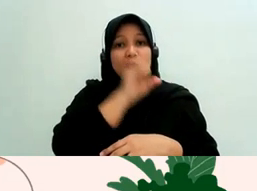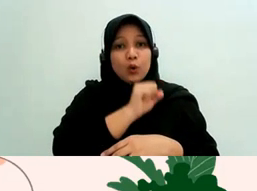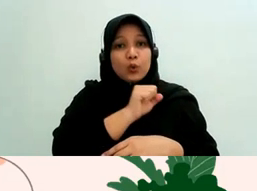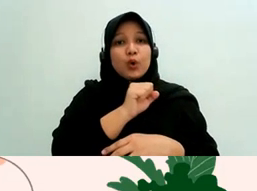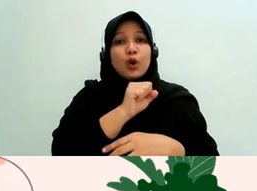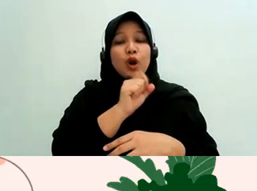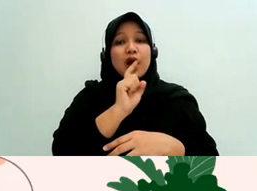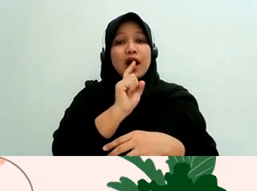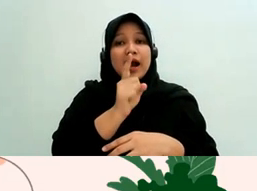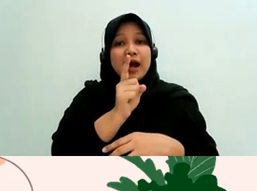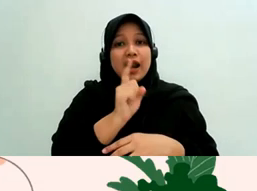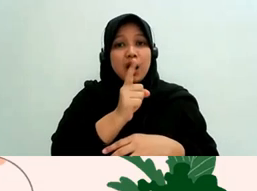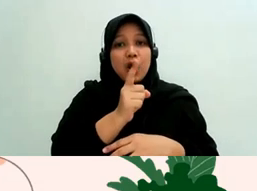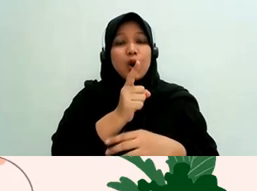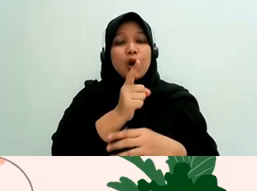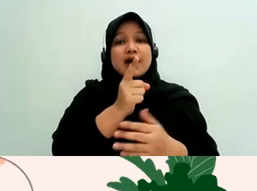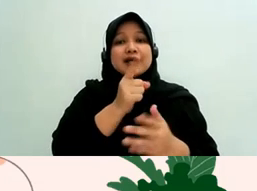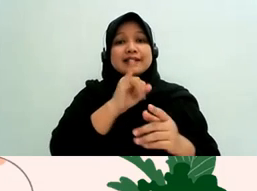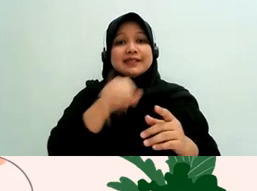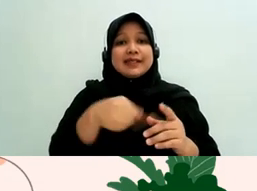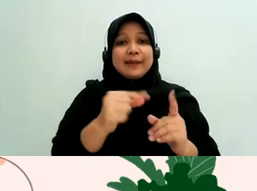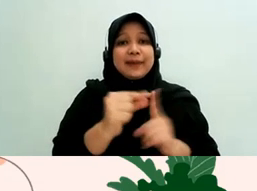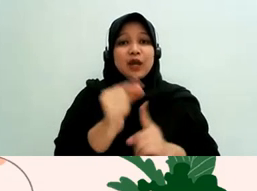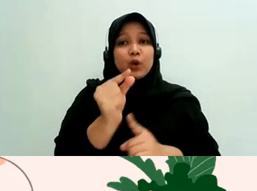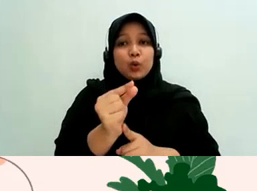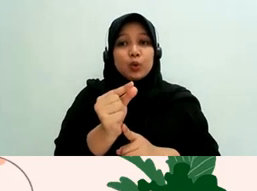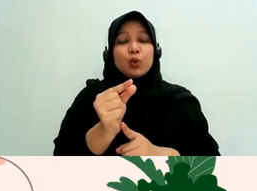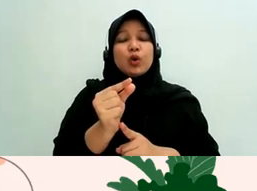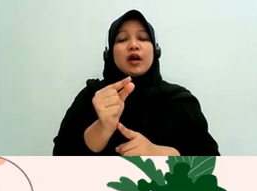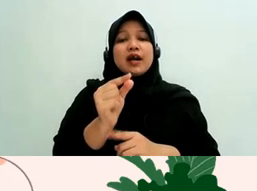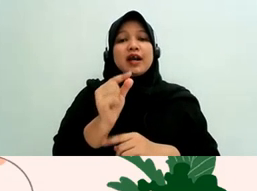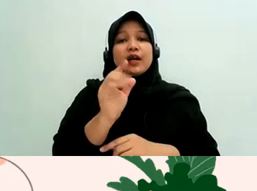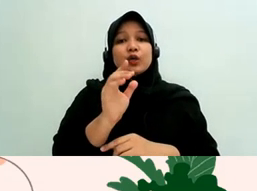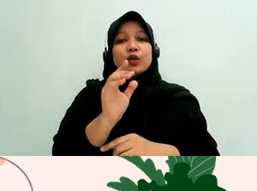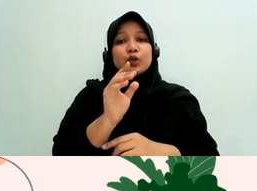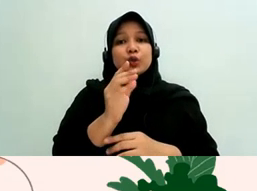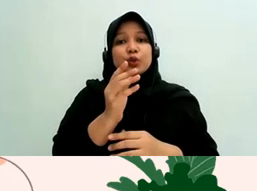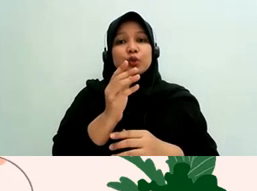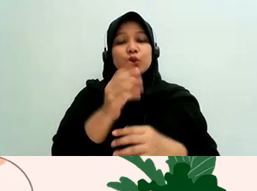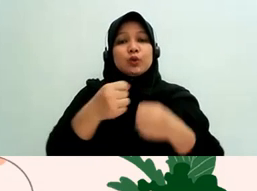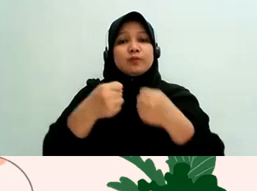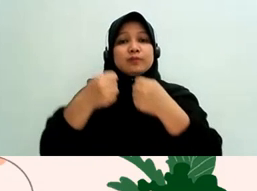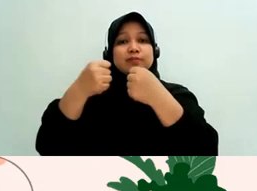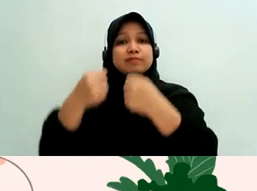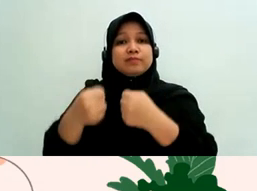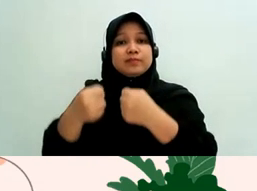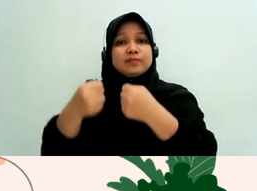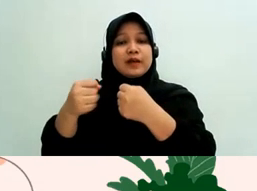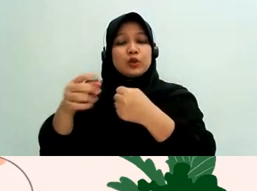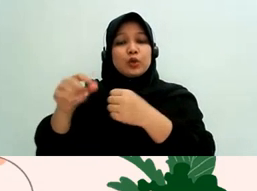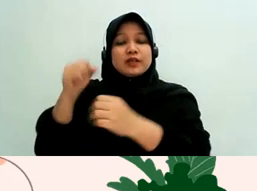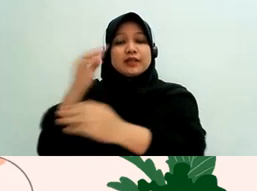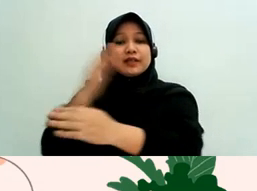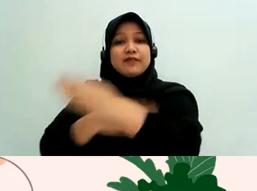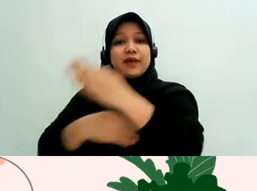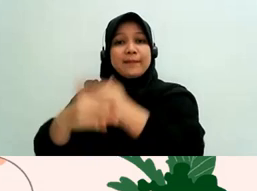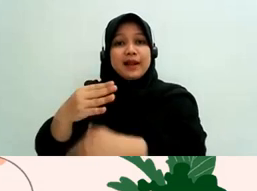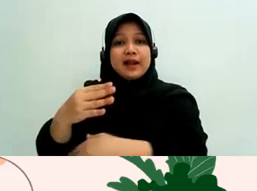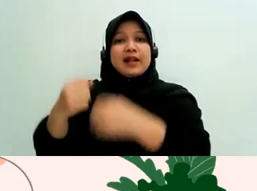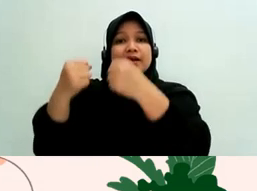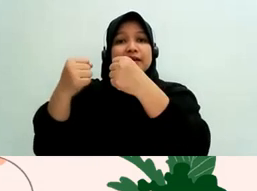penahanan terhadap difabel yang bersangkutan jangan sampai salah yang didesak misalnya pihak kepolisian padahal